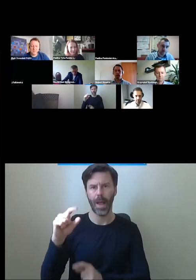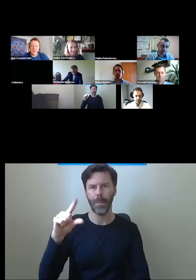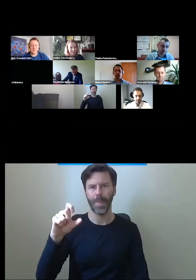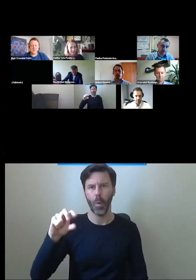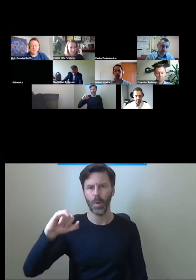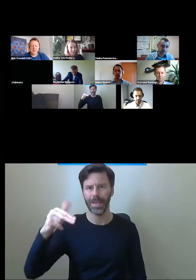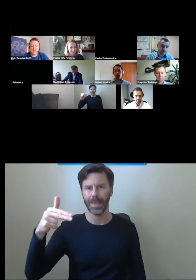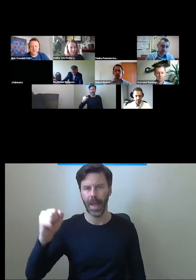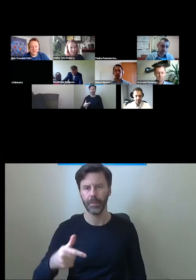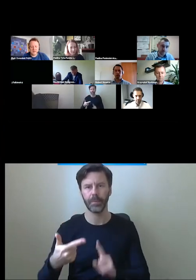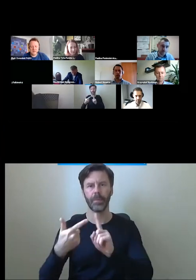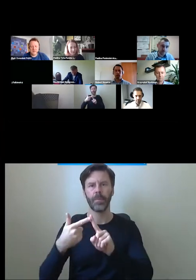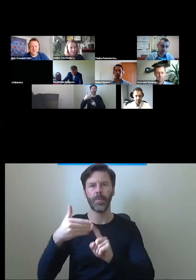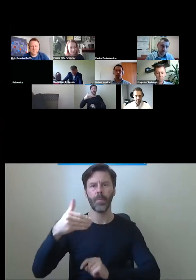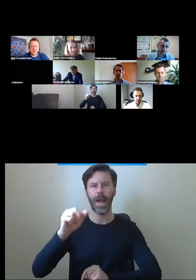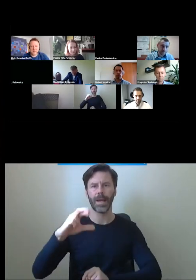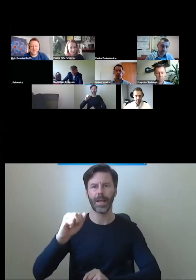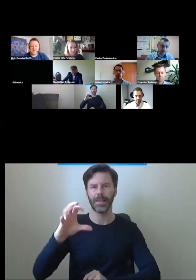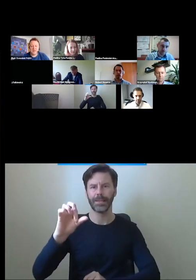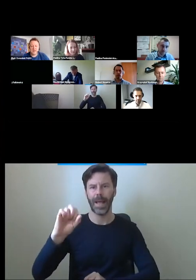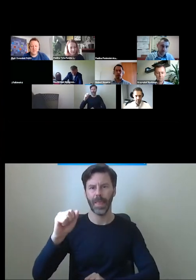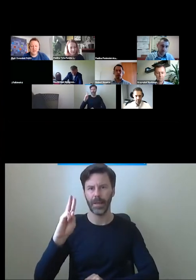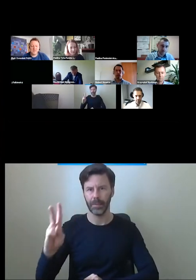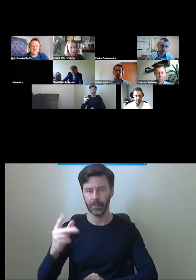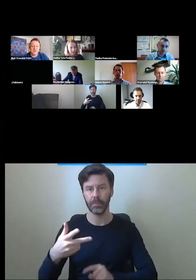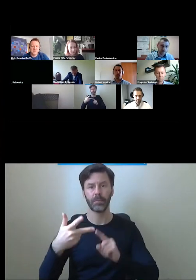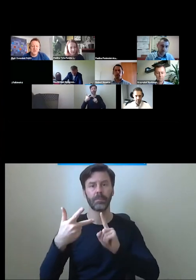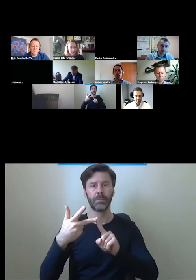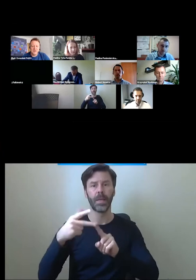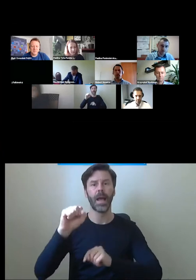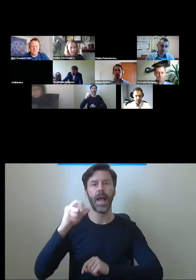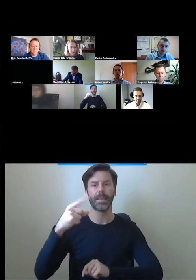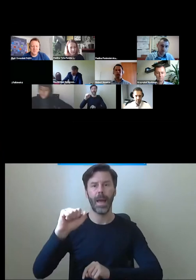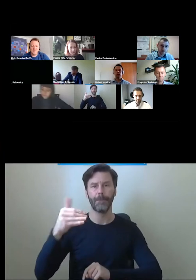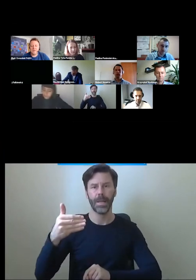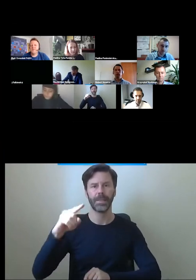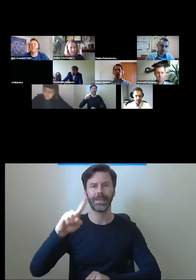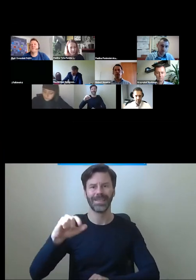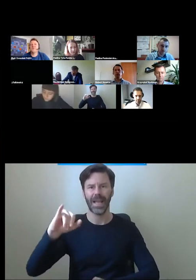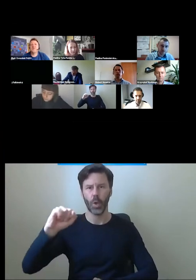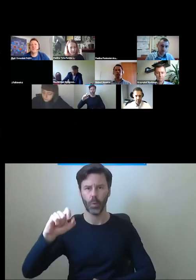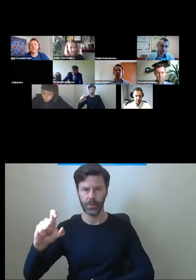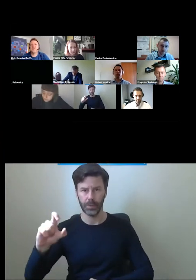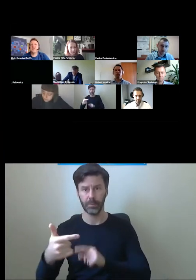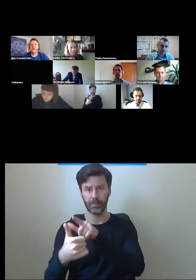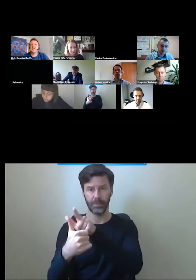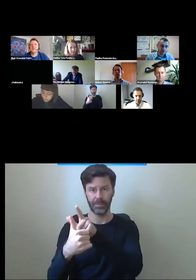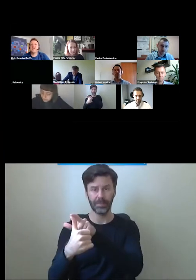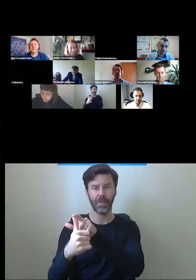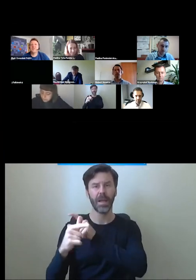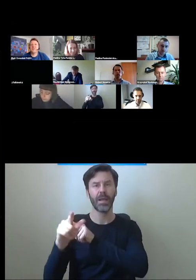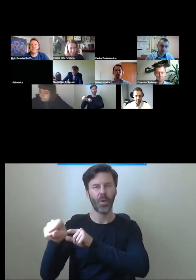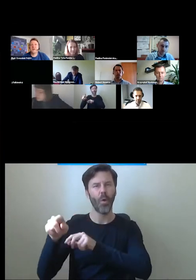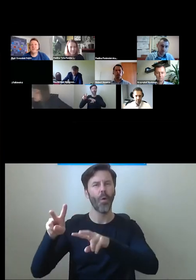Pan Marek Stanek oraz Pan Adam Zając. Paulina reprezentuje Fundację Polska